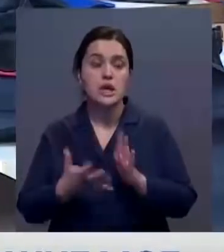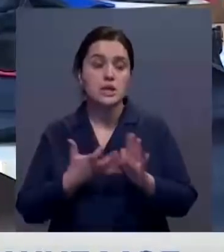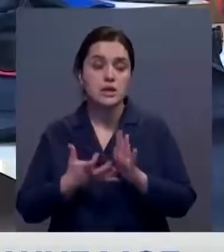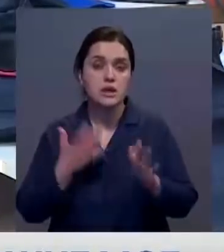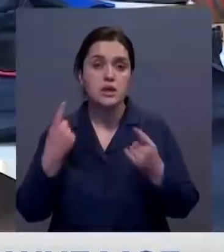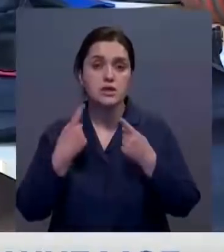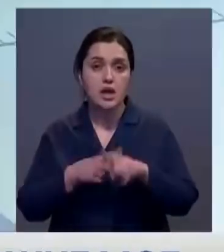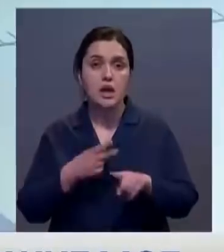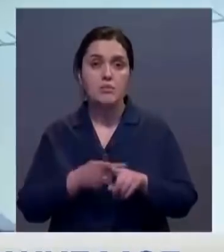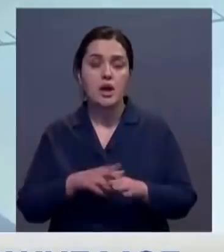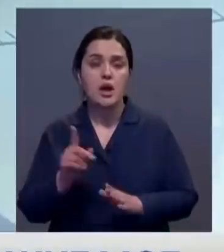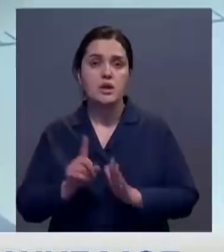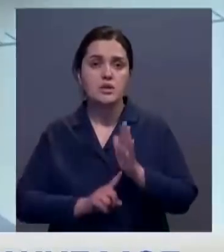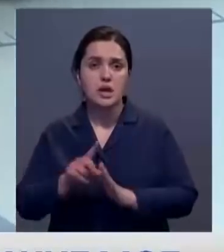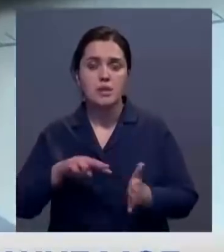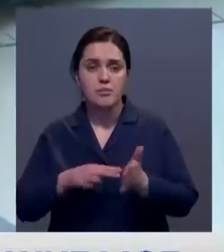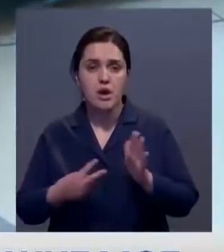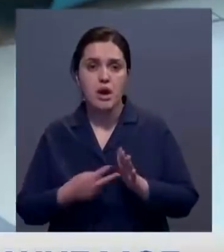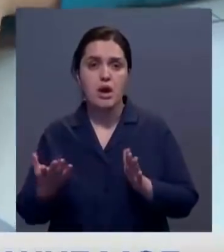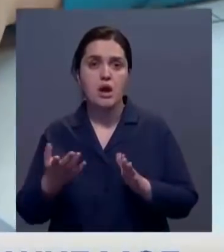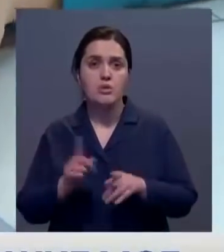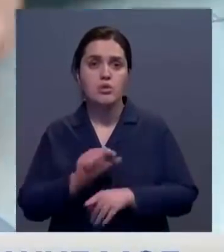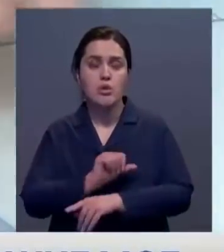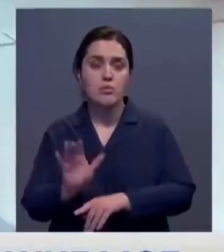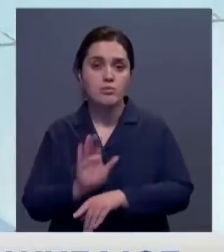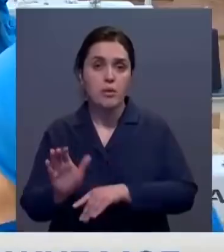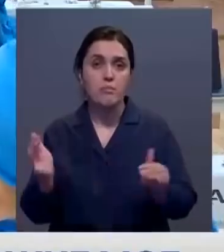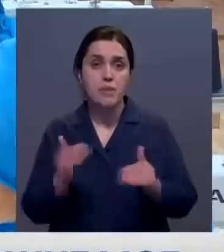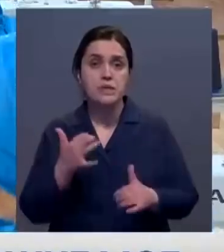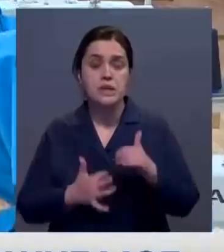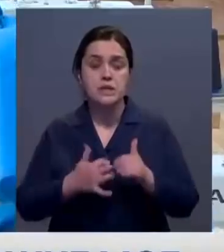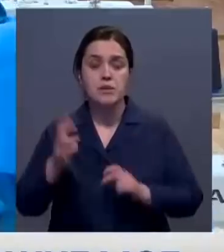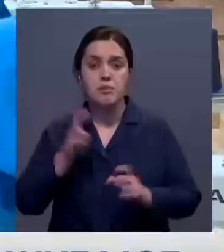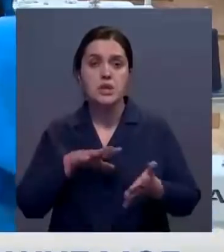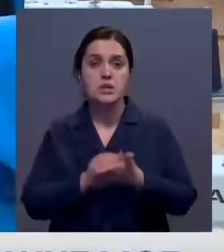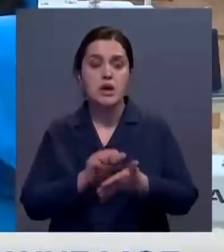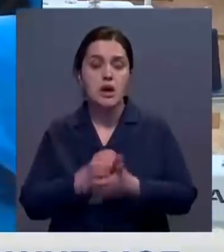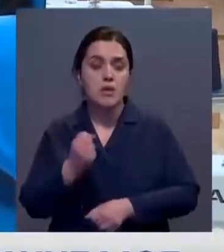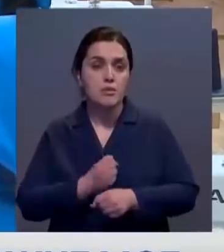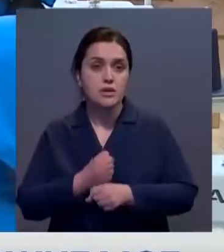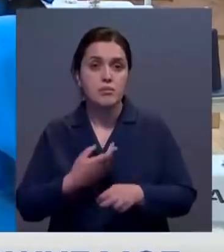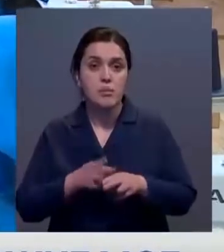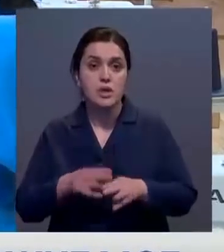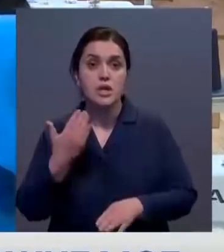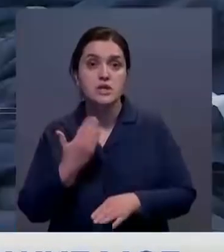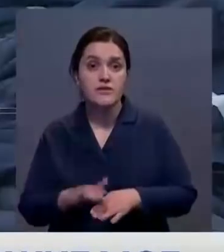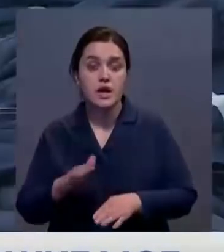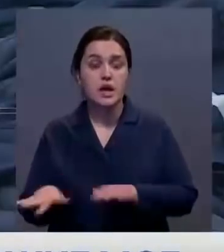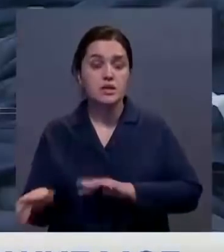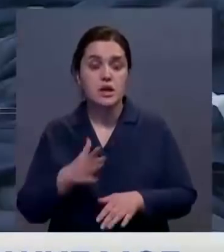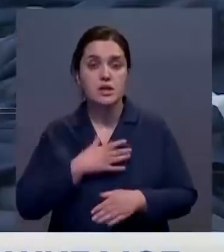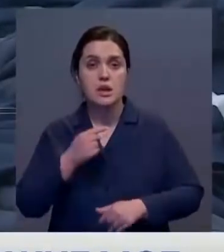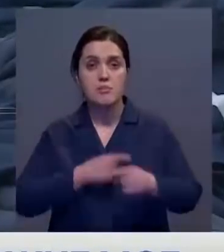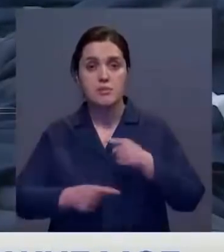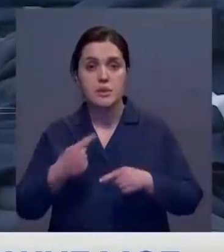технологических стартапов, экспортеров, малых и средних предприятий, занимающихся производством. Основной сферой деятельности наших бизнесменов